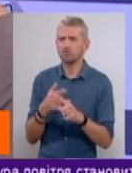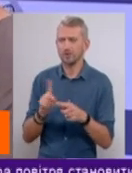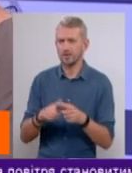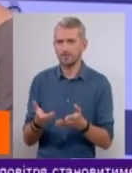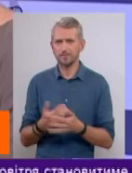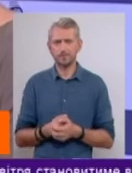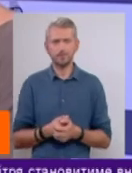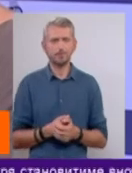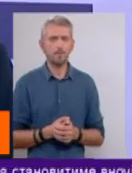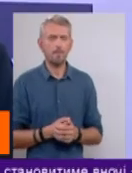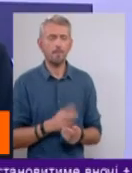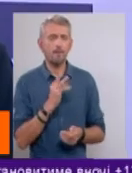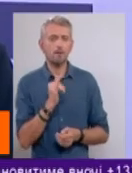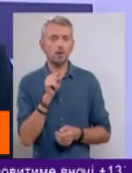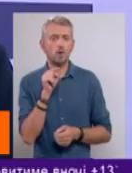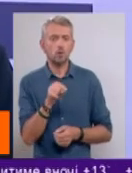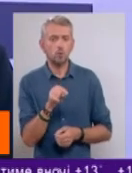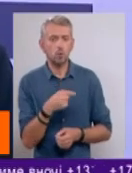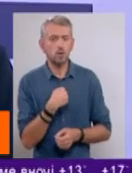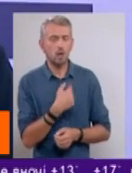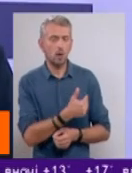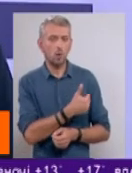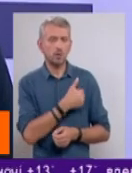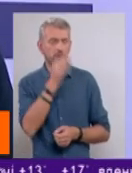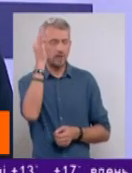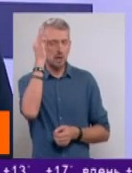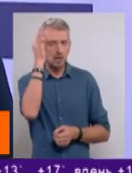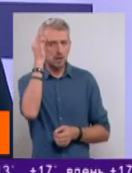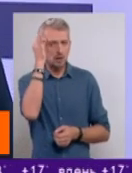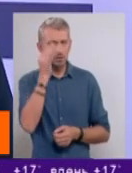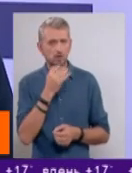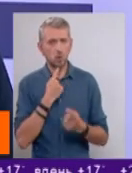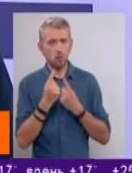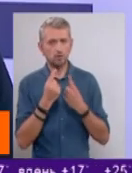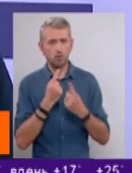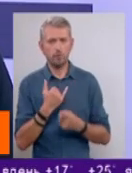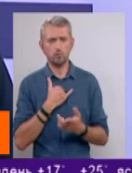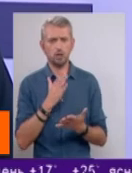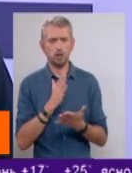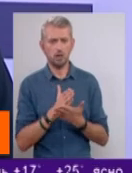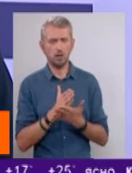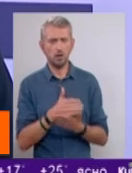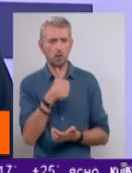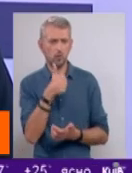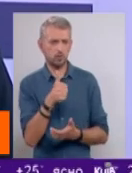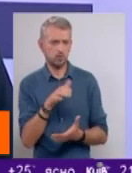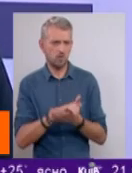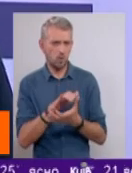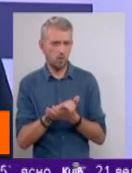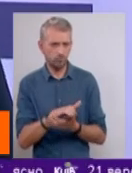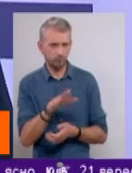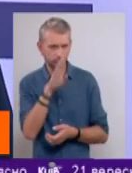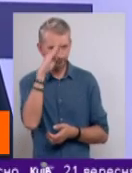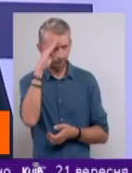на сьогодні? Ну, я якраз хотів згадати розмову. В мене є хороший знайомий, про